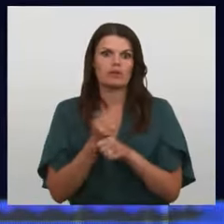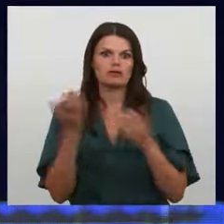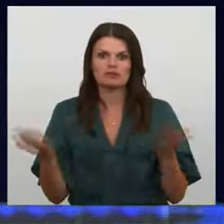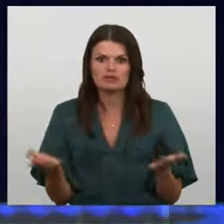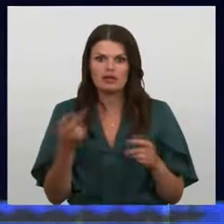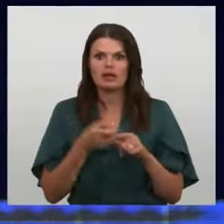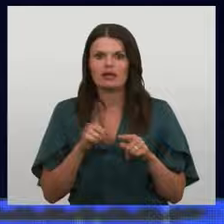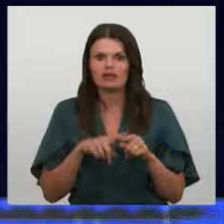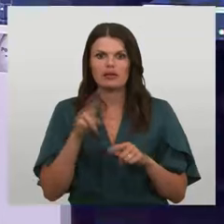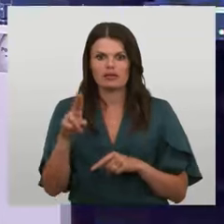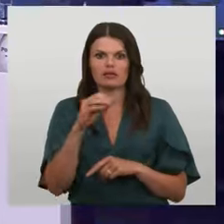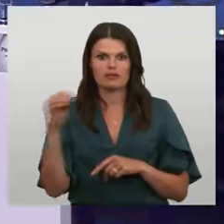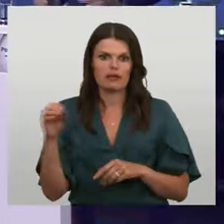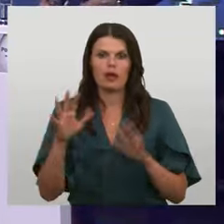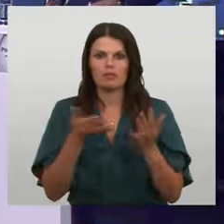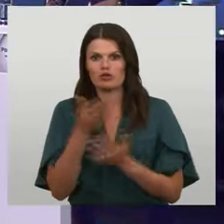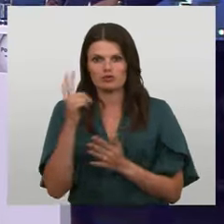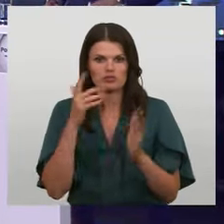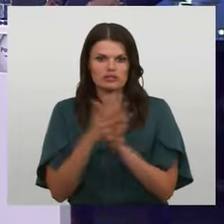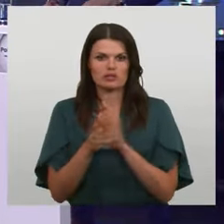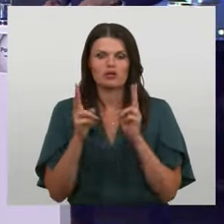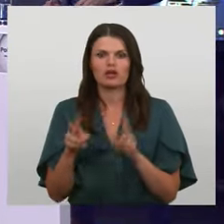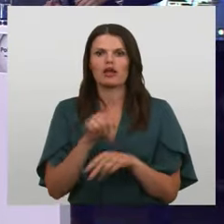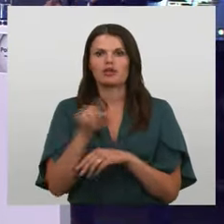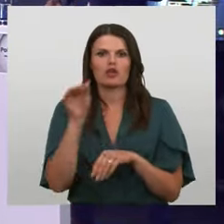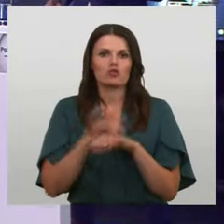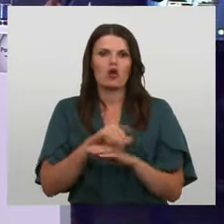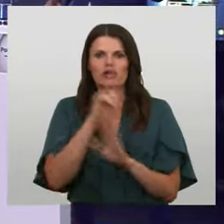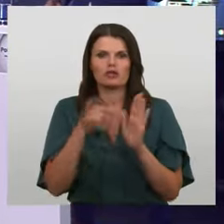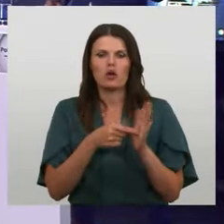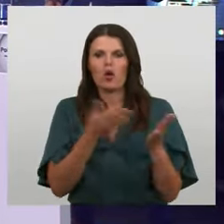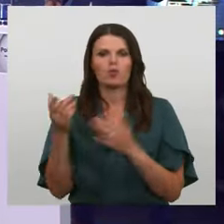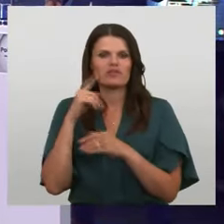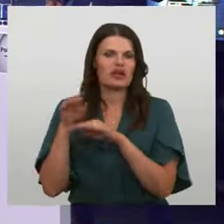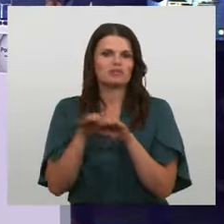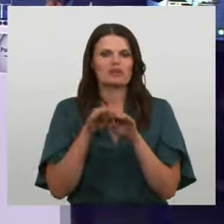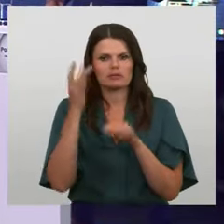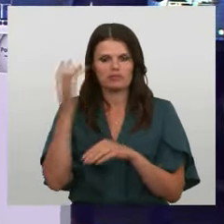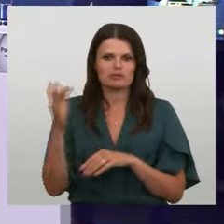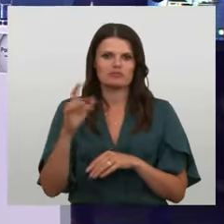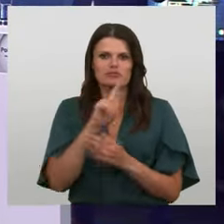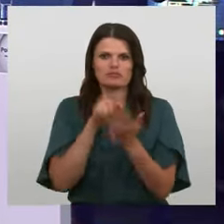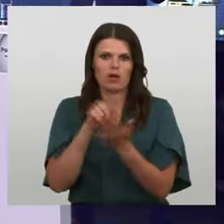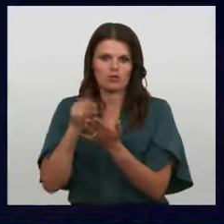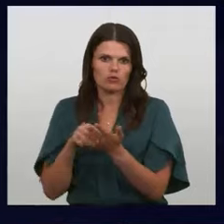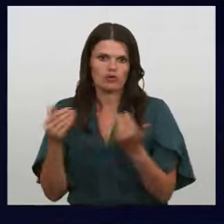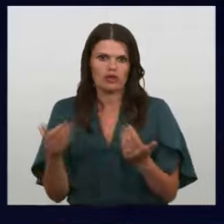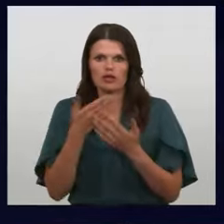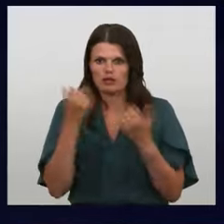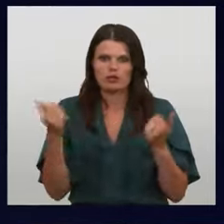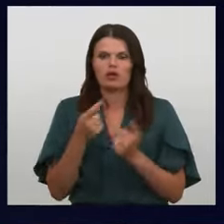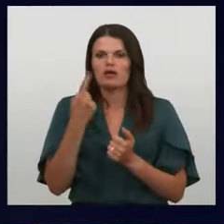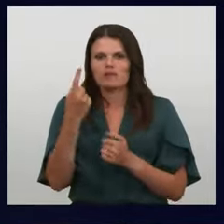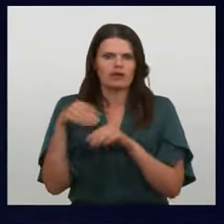Tad viennozīmīgi nē. Bet jūs saprotat, ka tieši šobrīd ir konkrēti jautājumi, kuros ir vienprādības princips, visos princips? Vienprādības